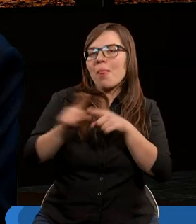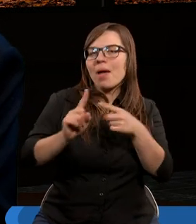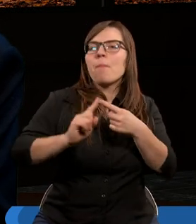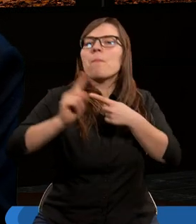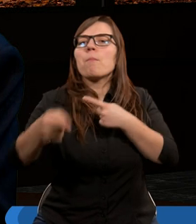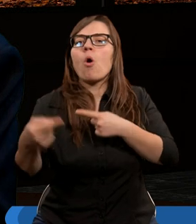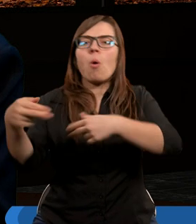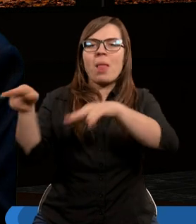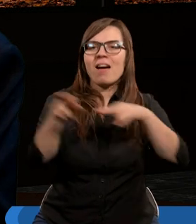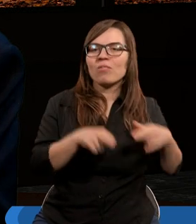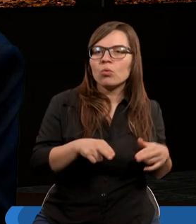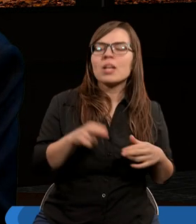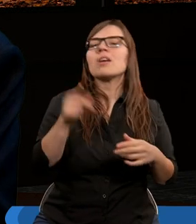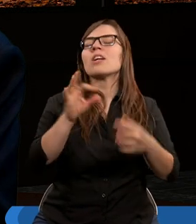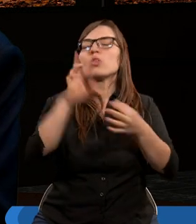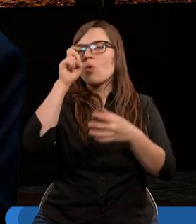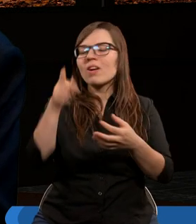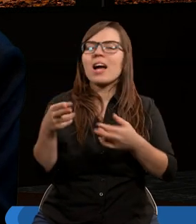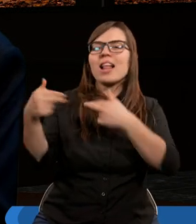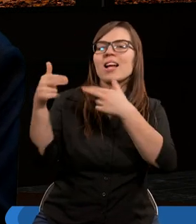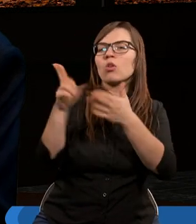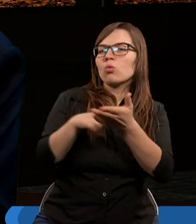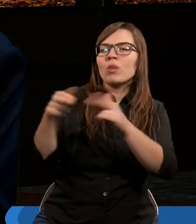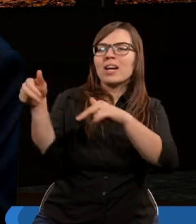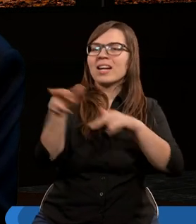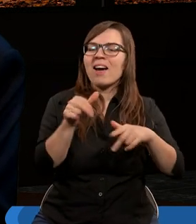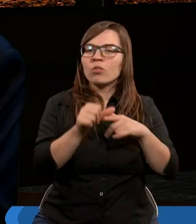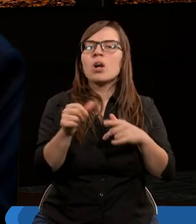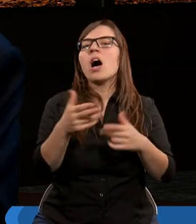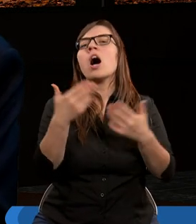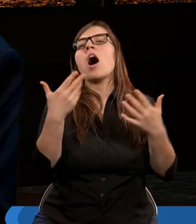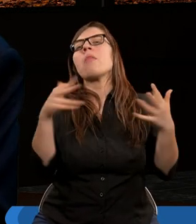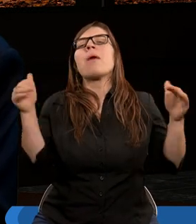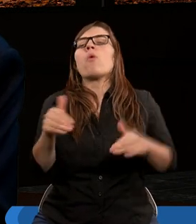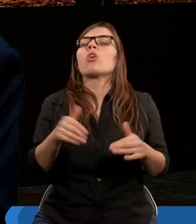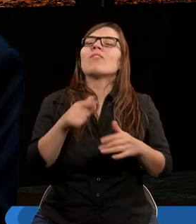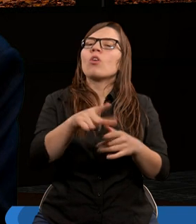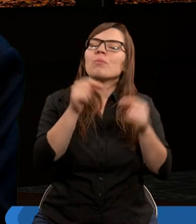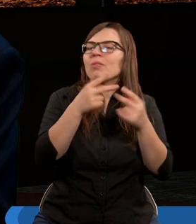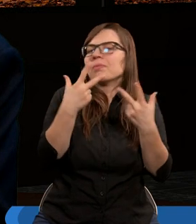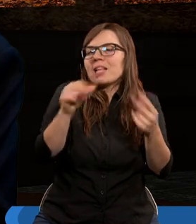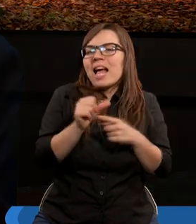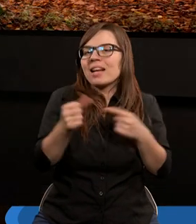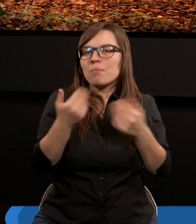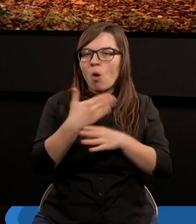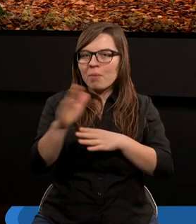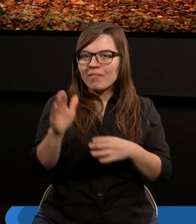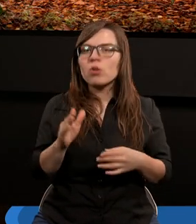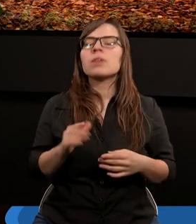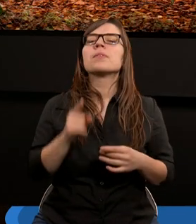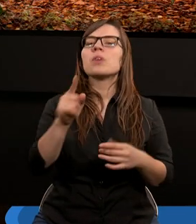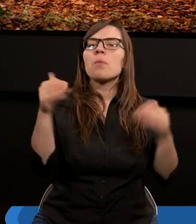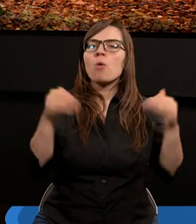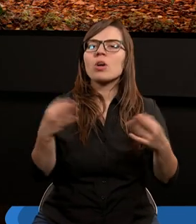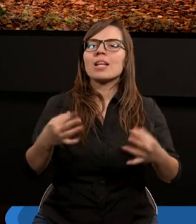nawróceniu, dlatego że człowiek nawet nawrócony nie jest uwolniony całkowicie od niemożliwości grzeszenia. A teraz